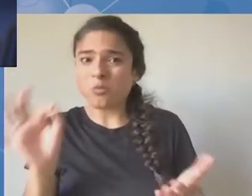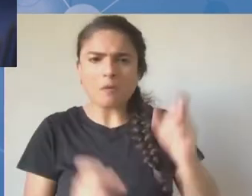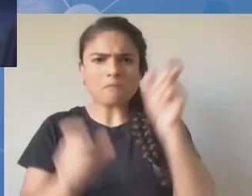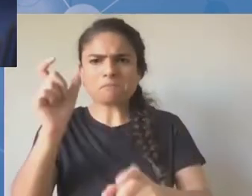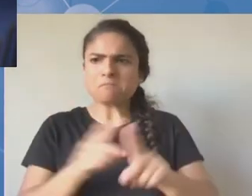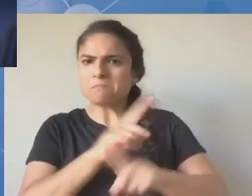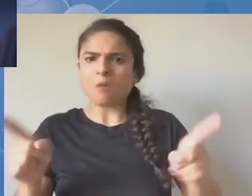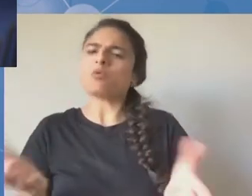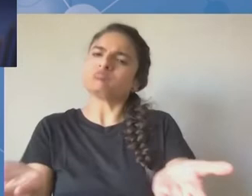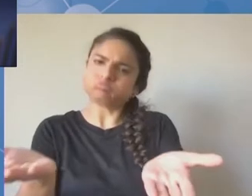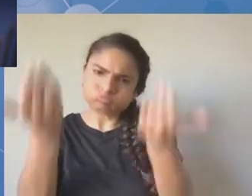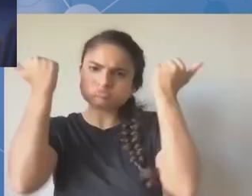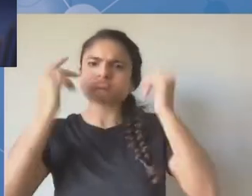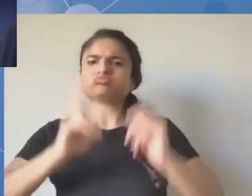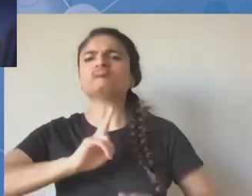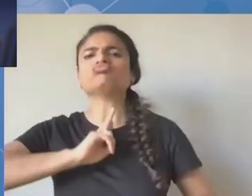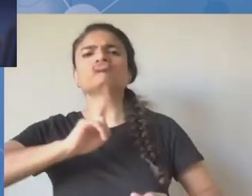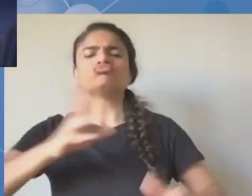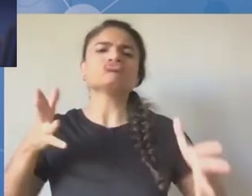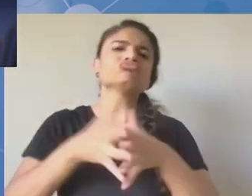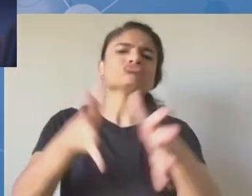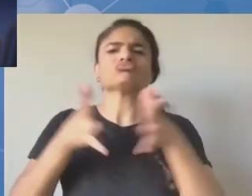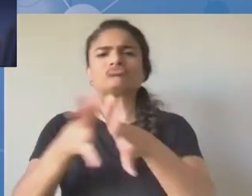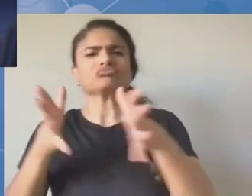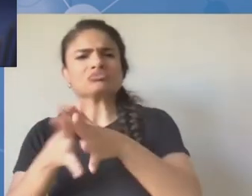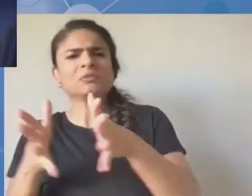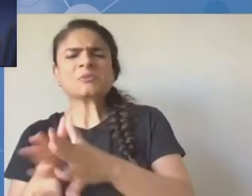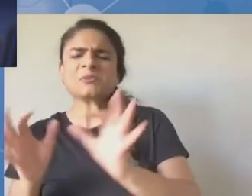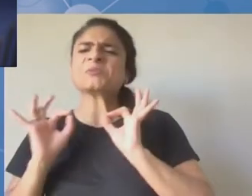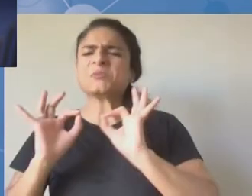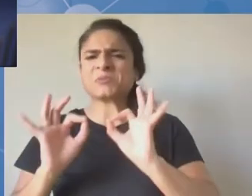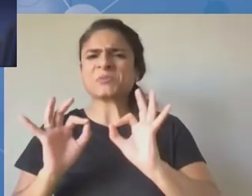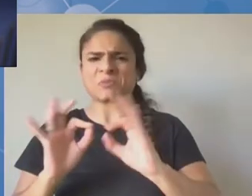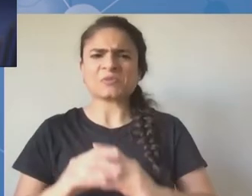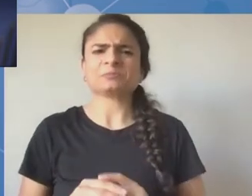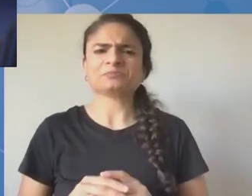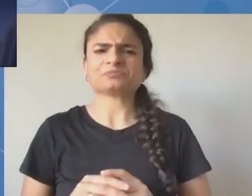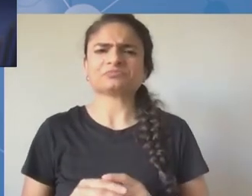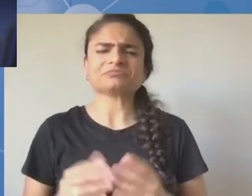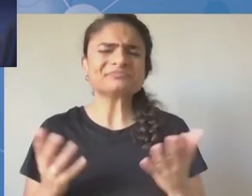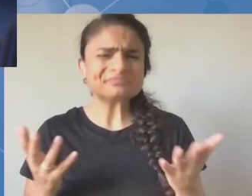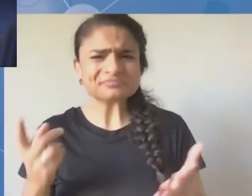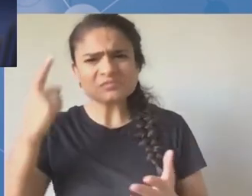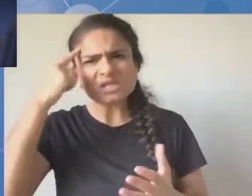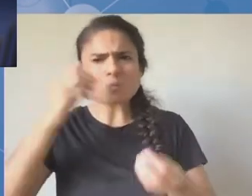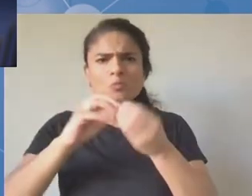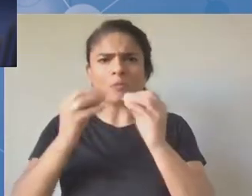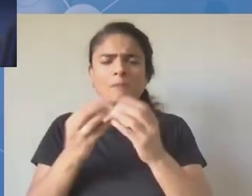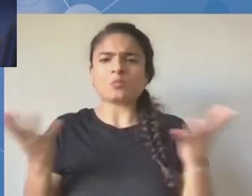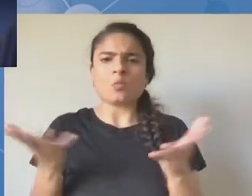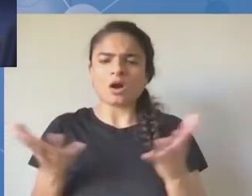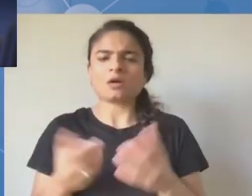doświadczeniami. Głosy społeczności z różnych zakątków świata mogą zostać wysłuchane.